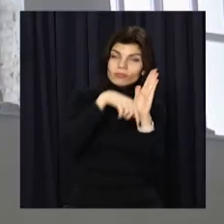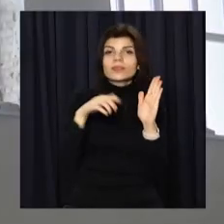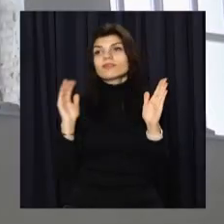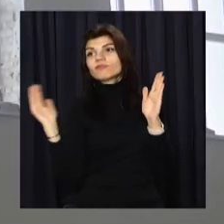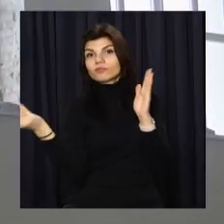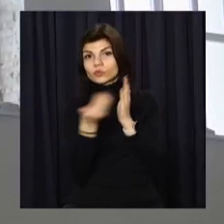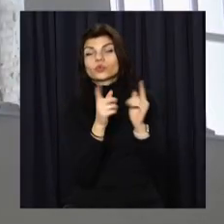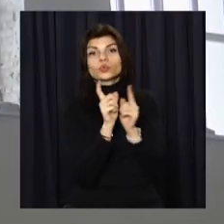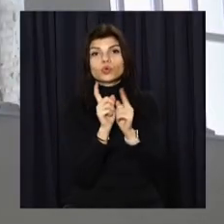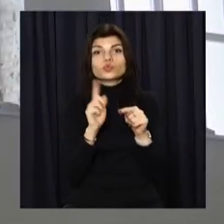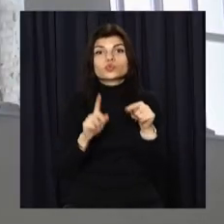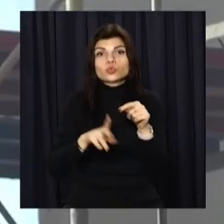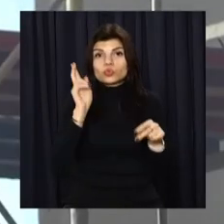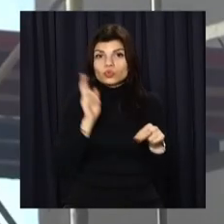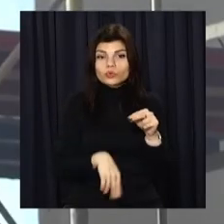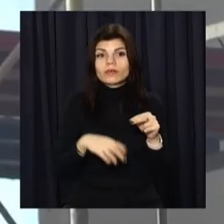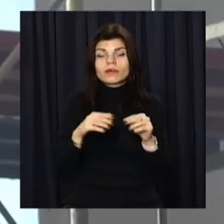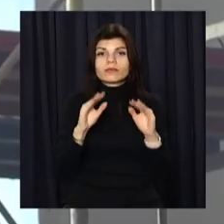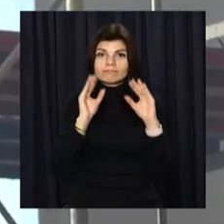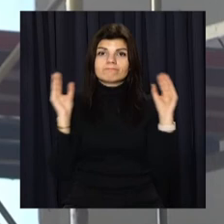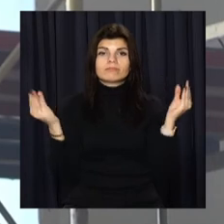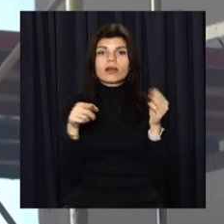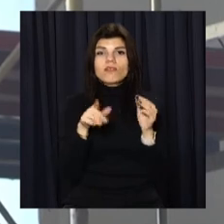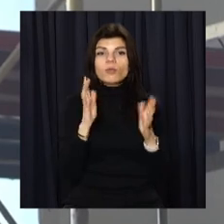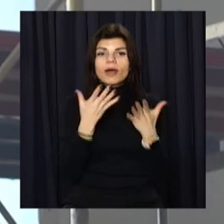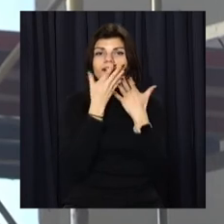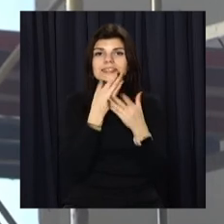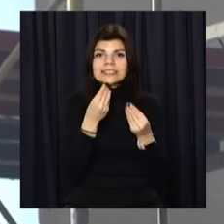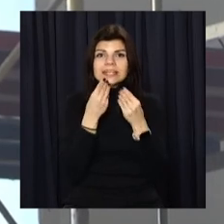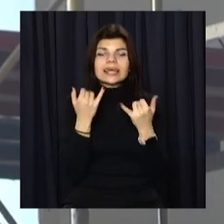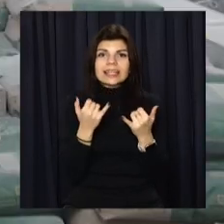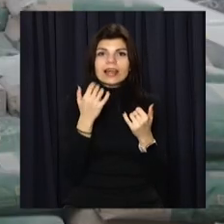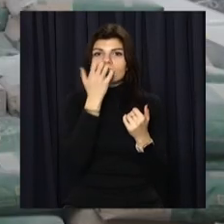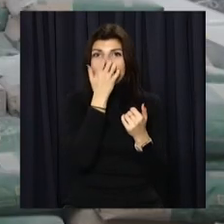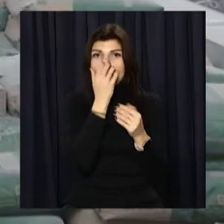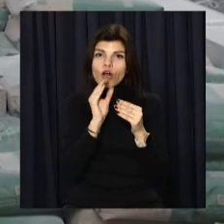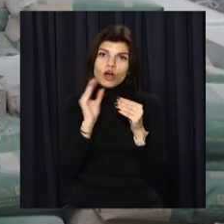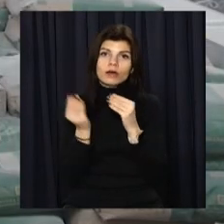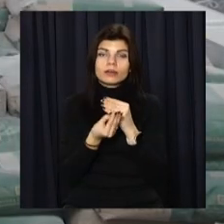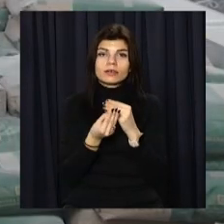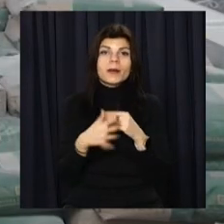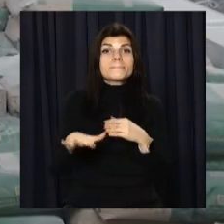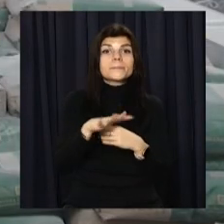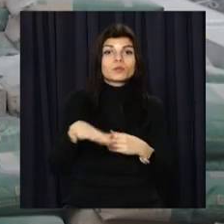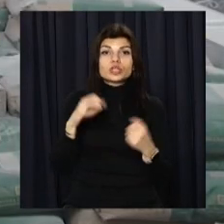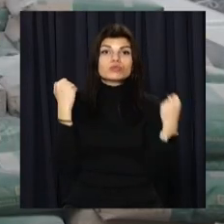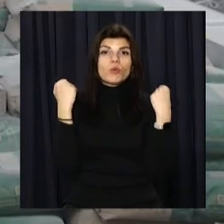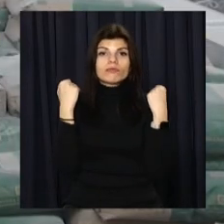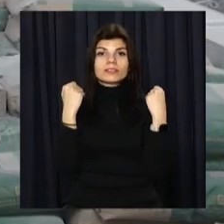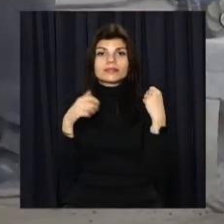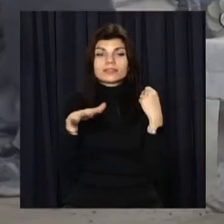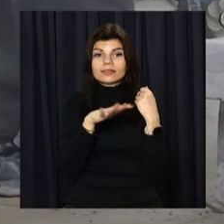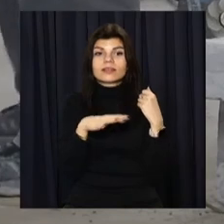будівлі. Вже на фініші облаштування фасаду. Він буде яскравим і термомодернізованим. Приміщення спортивних